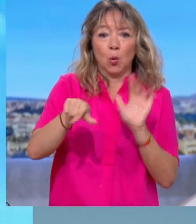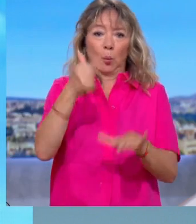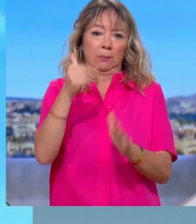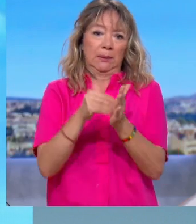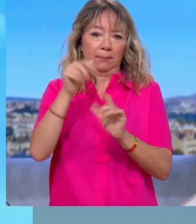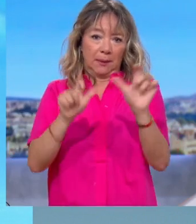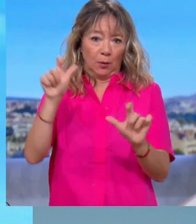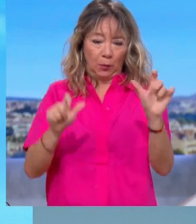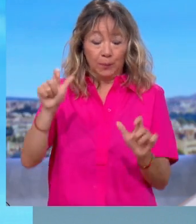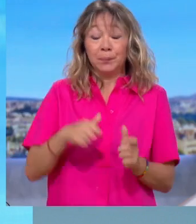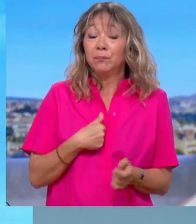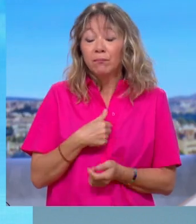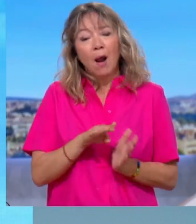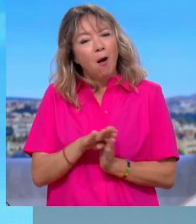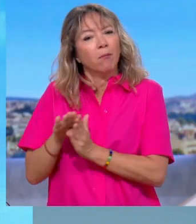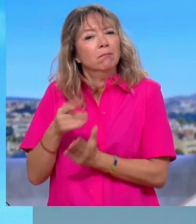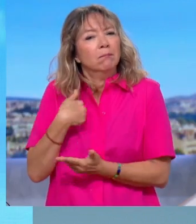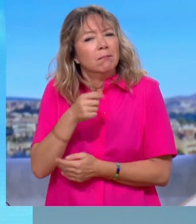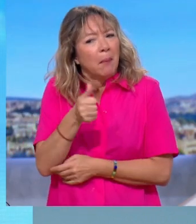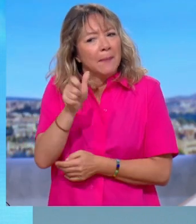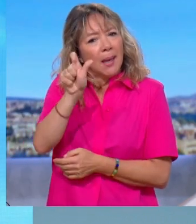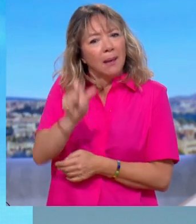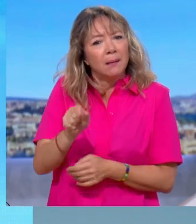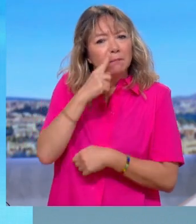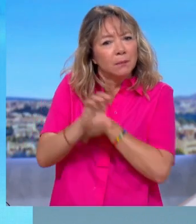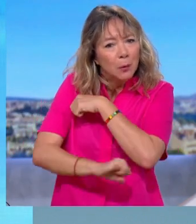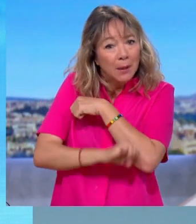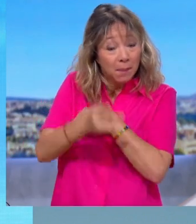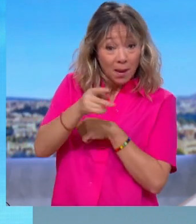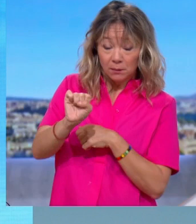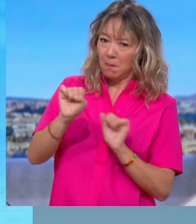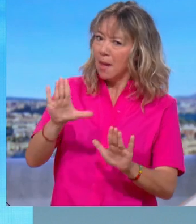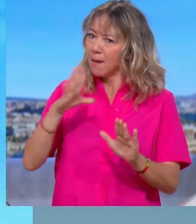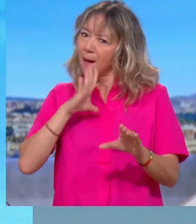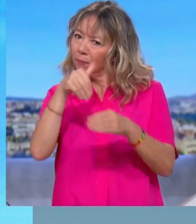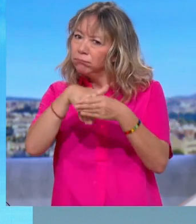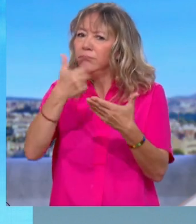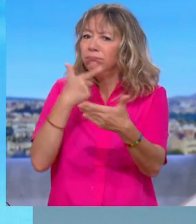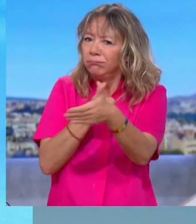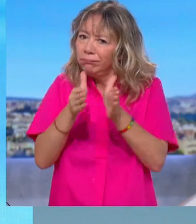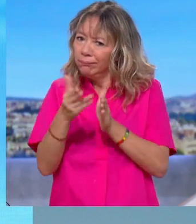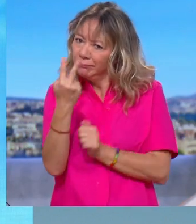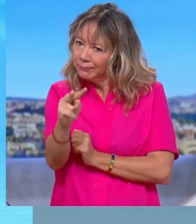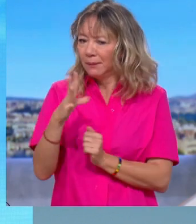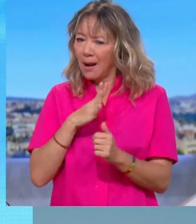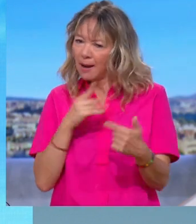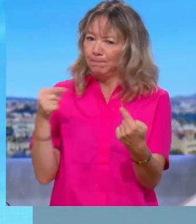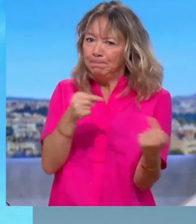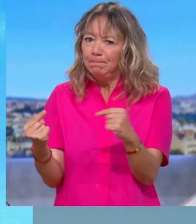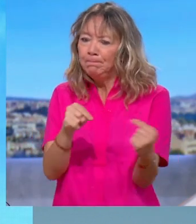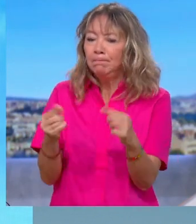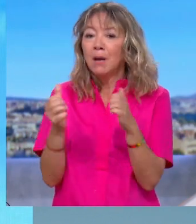secrétaire du Parti Socialiste, mais vous êtes aussi contesté par certains au sein de votre propre parti. Vous avez eu un échange d'amabilité entre guillemets